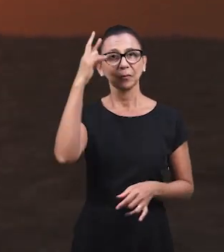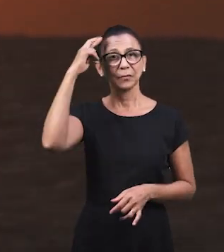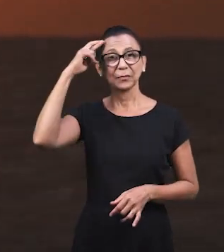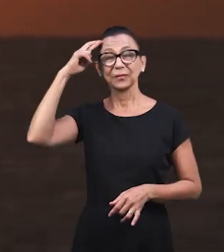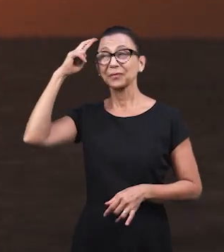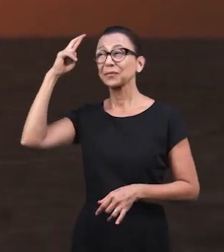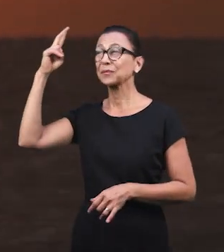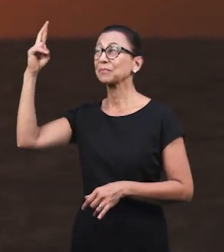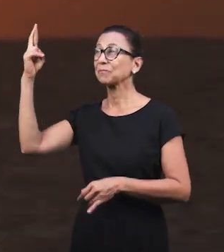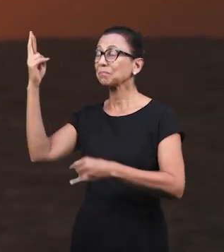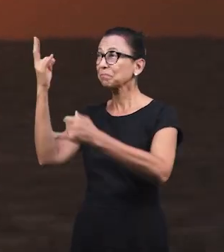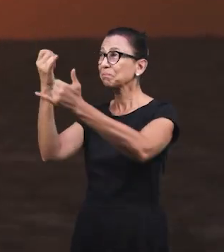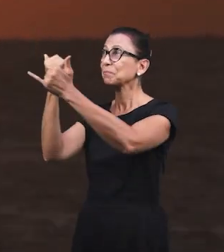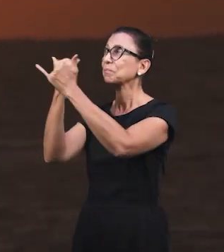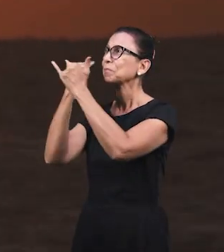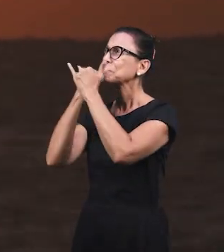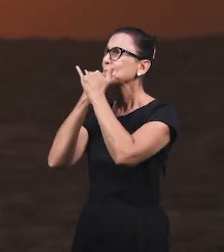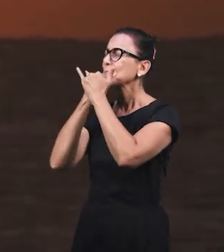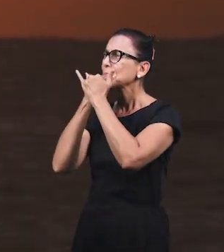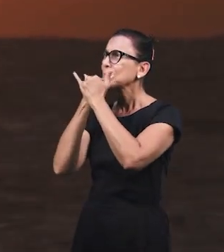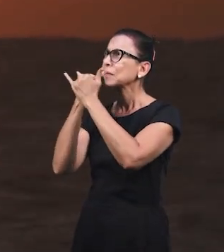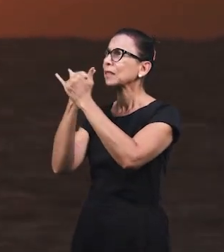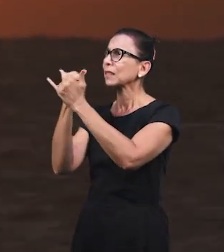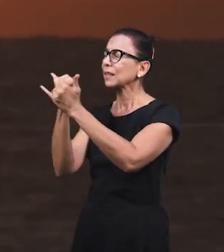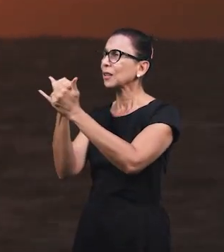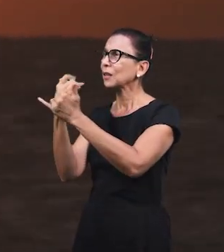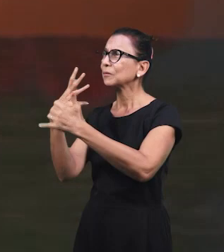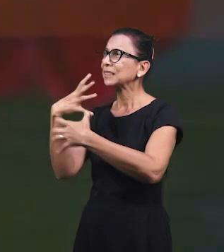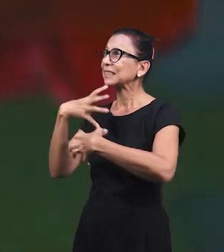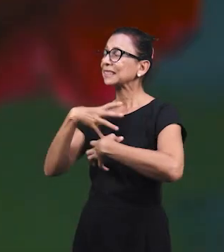Почувствовав прощение Твою